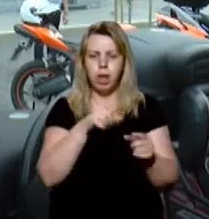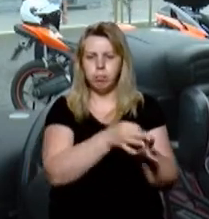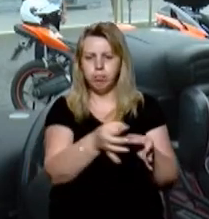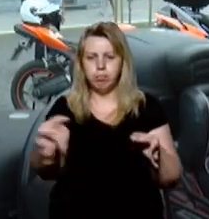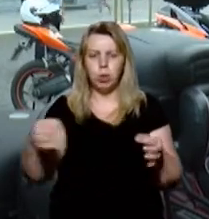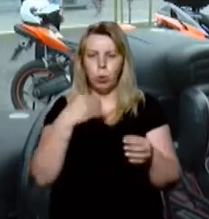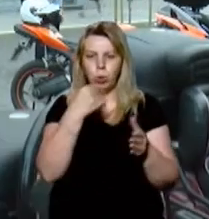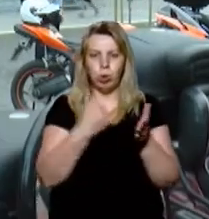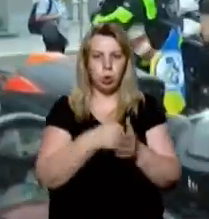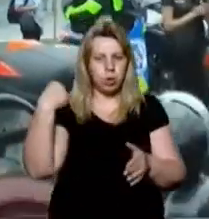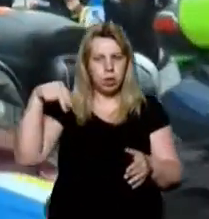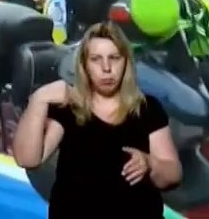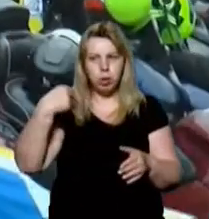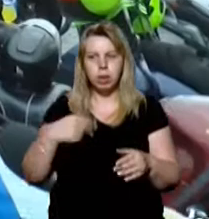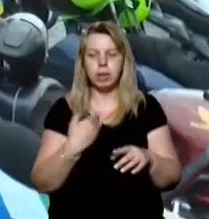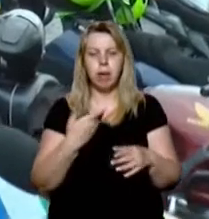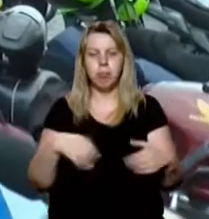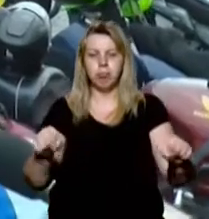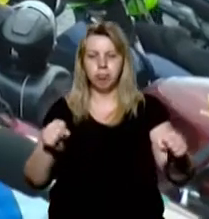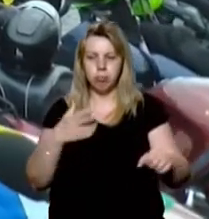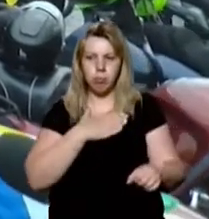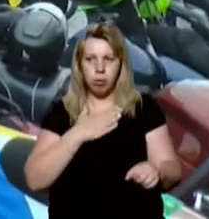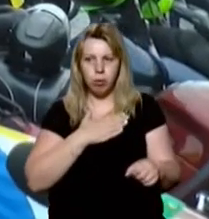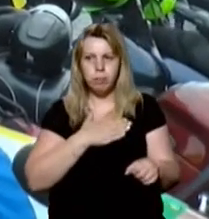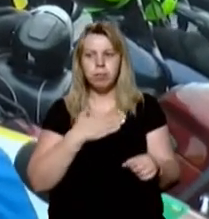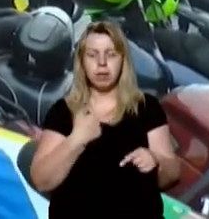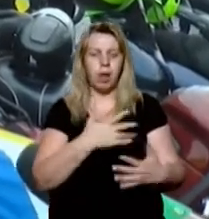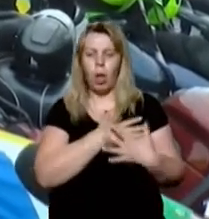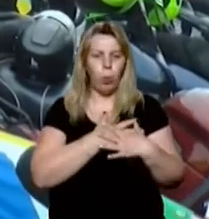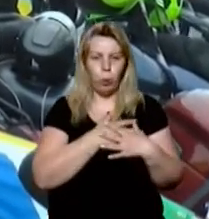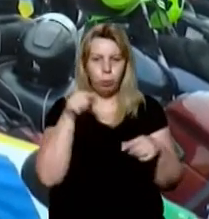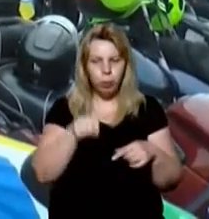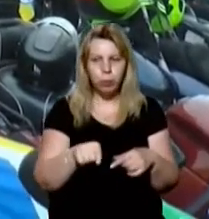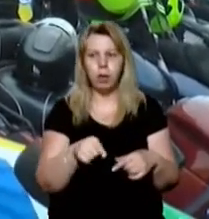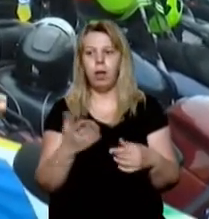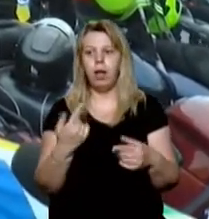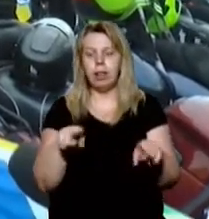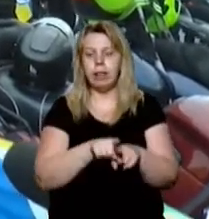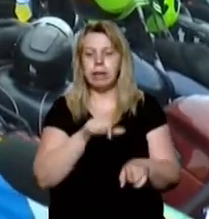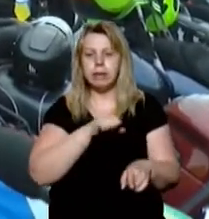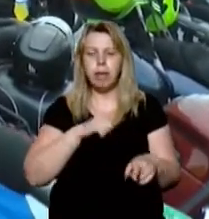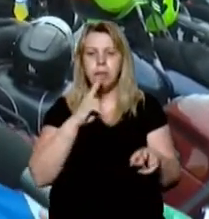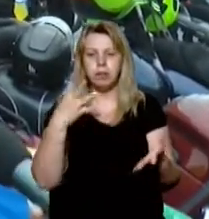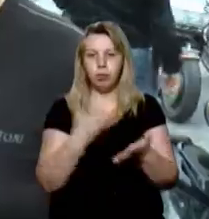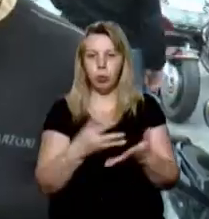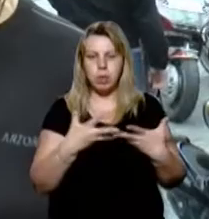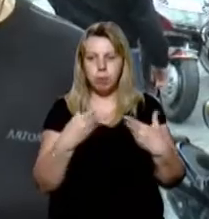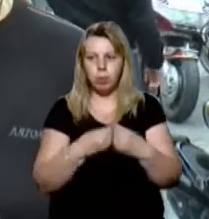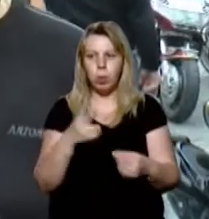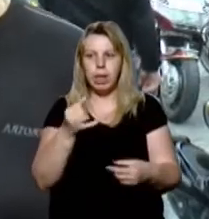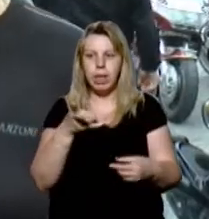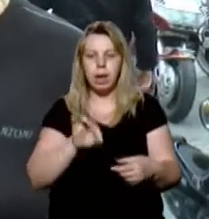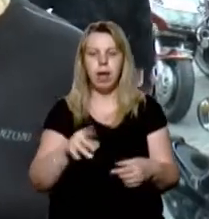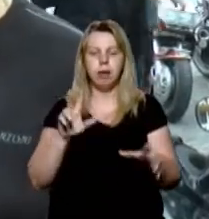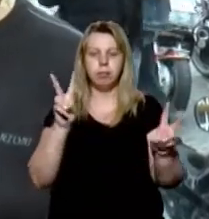Ужгорода і до Запоріжжя. Це мій байк. Я його теж люблю, також саме, як і свою сім'ю. Ліля за